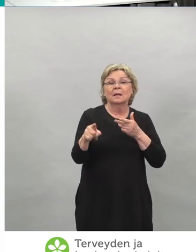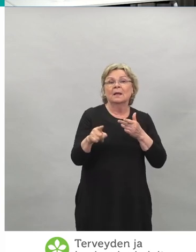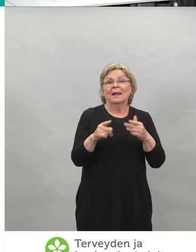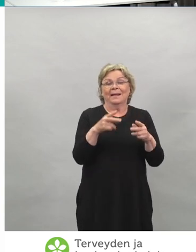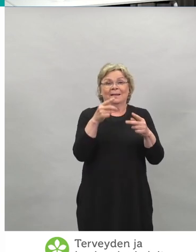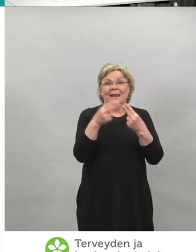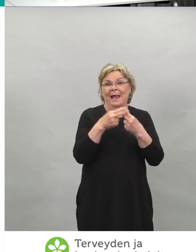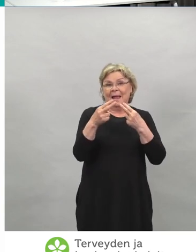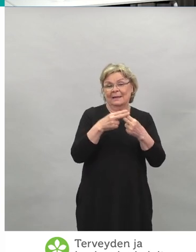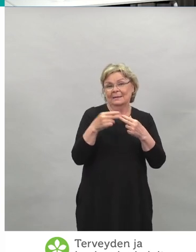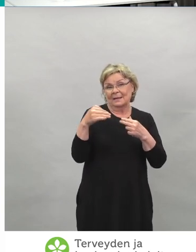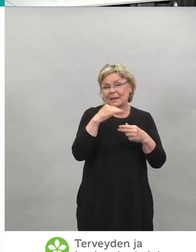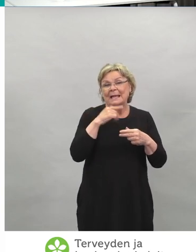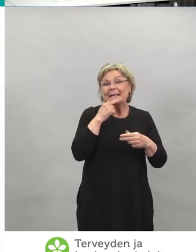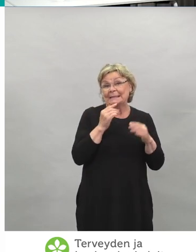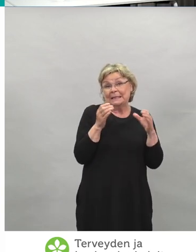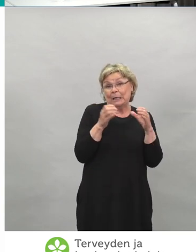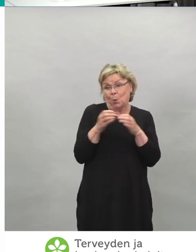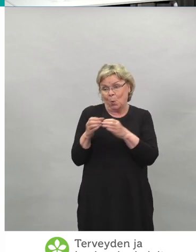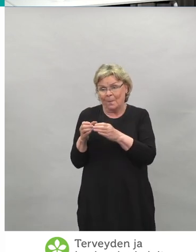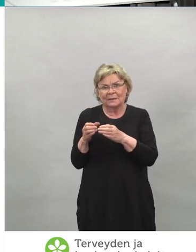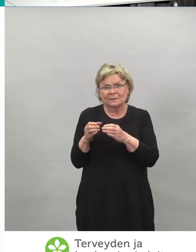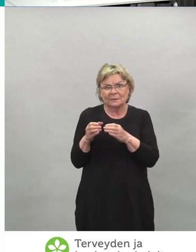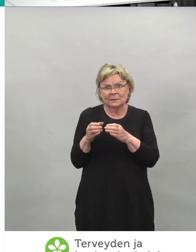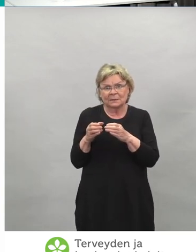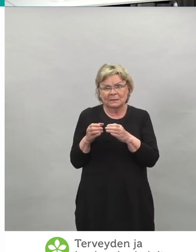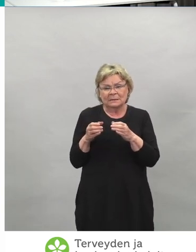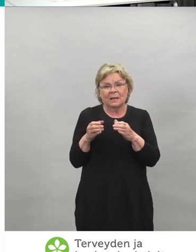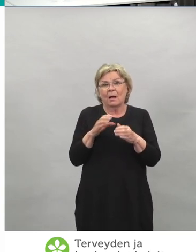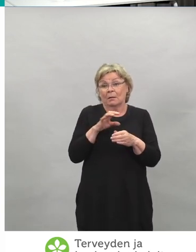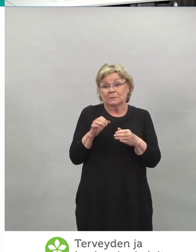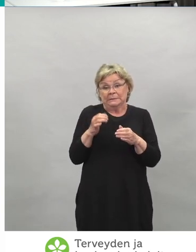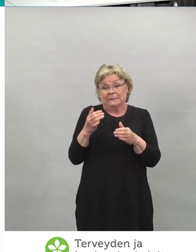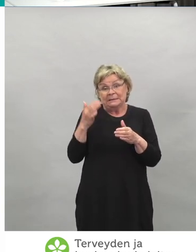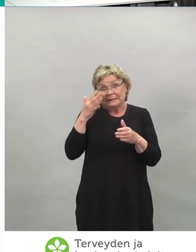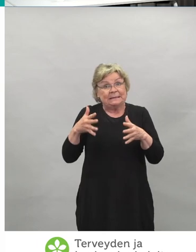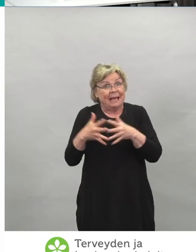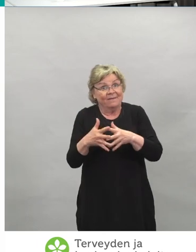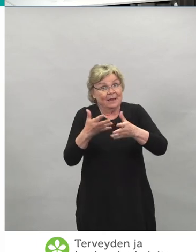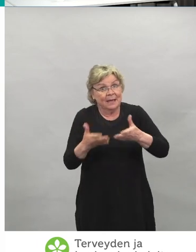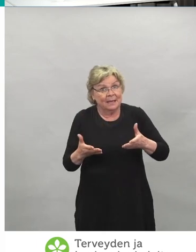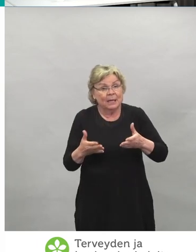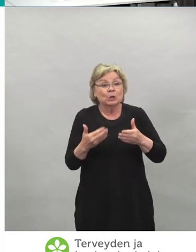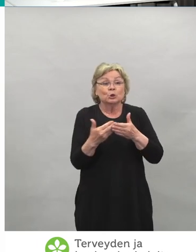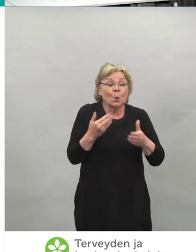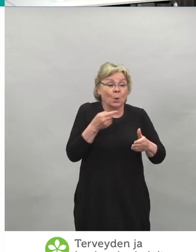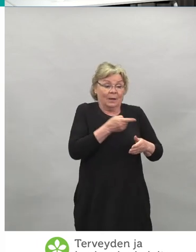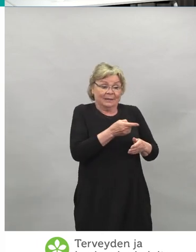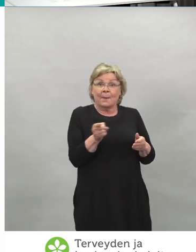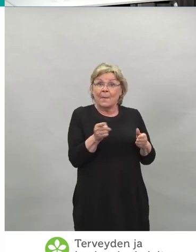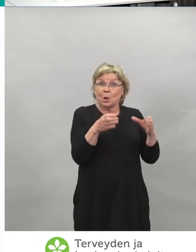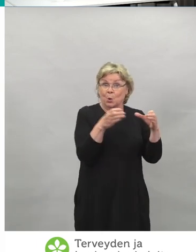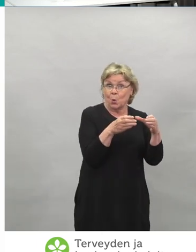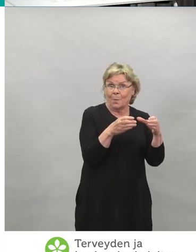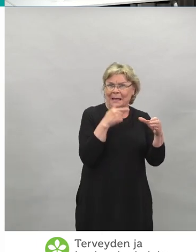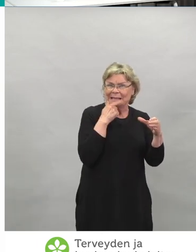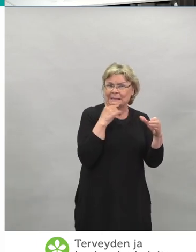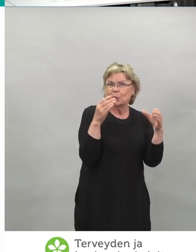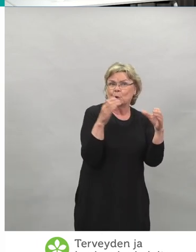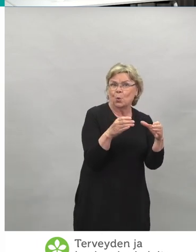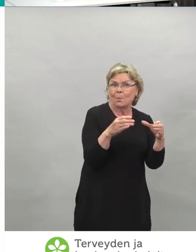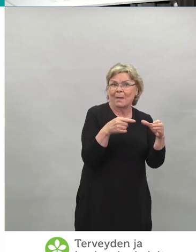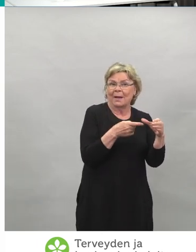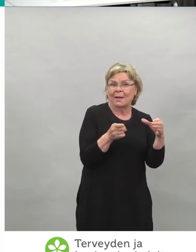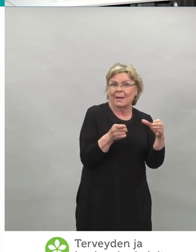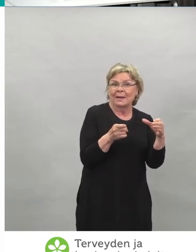koot eivät ole olleet selvillä, joten tätä ryhmää kun on rokotettu, niin heidän perusteellaan